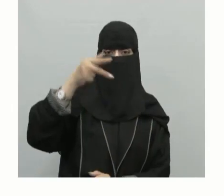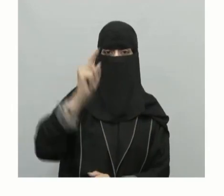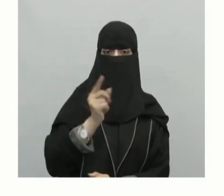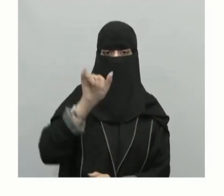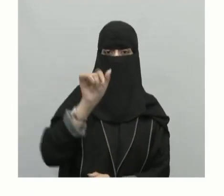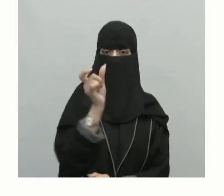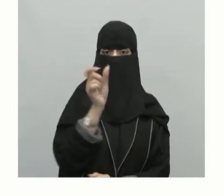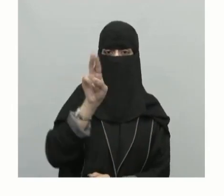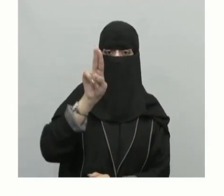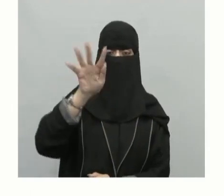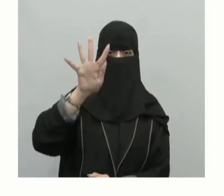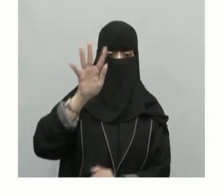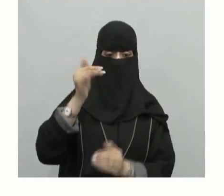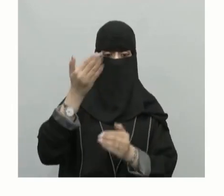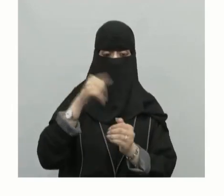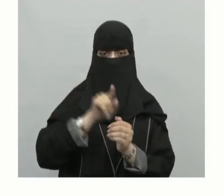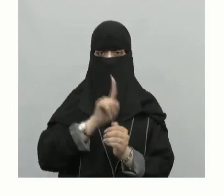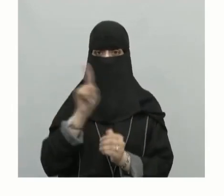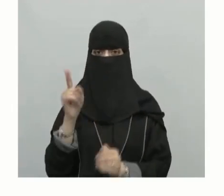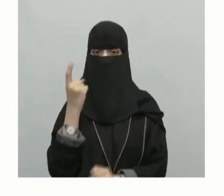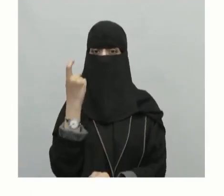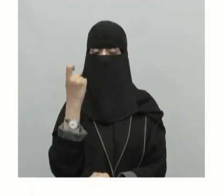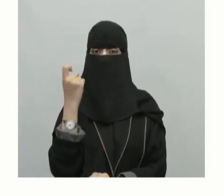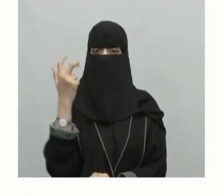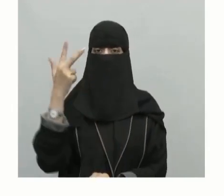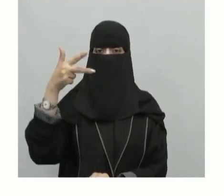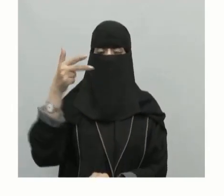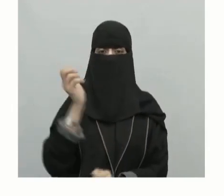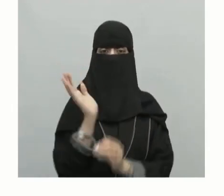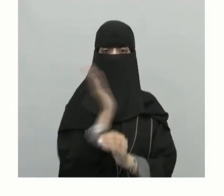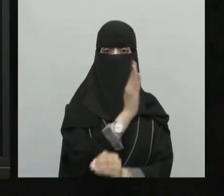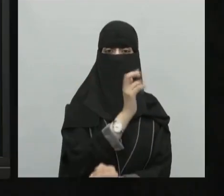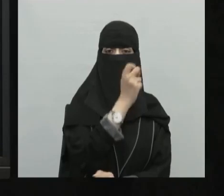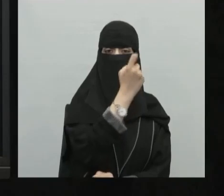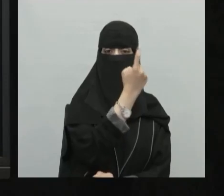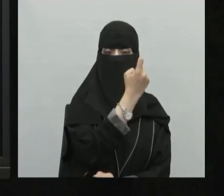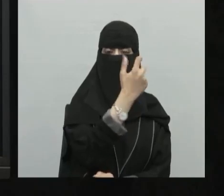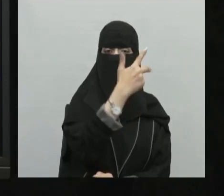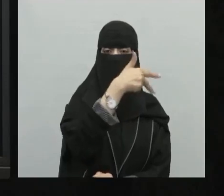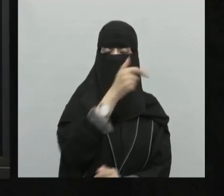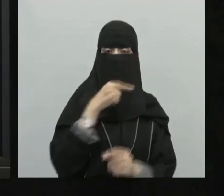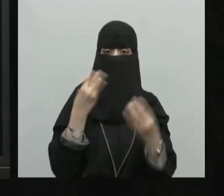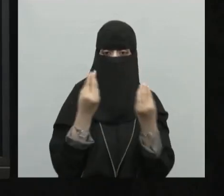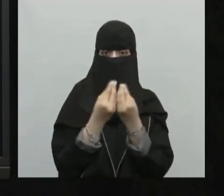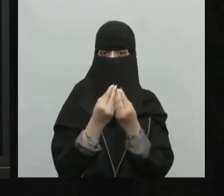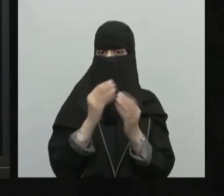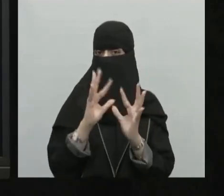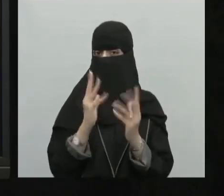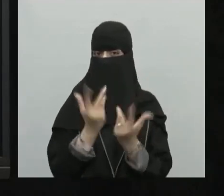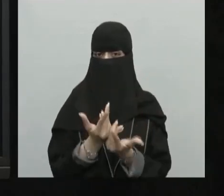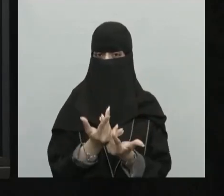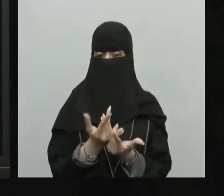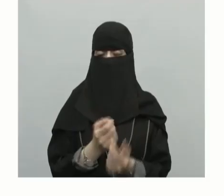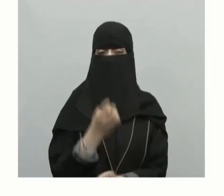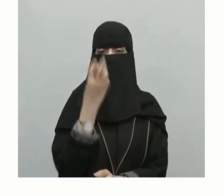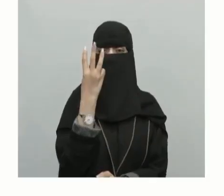و180 في الجزء الغربي إذن مجموعة كام أبناء وبناء الطلاب أحسنتم